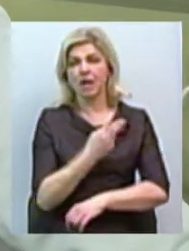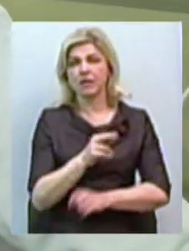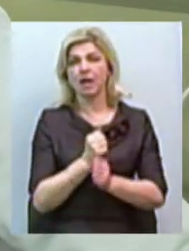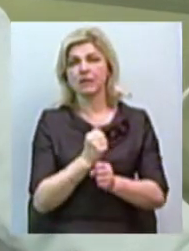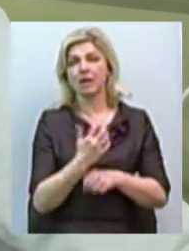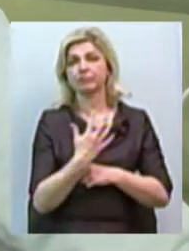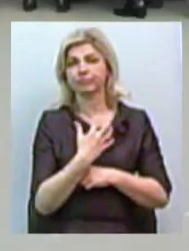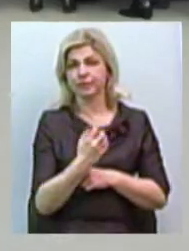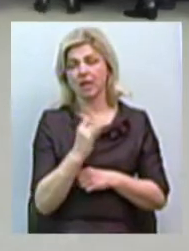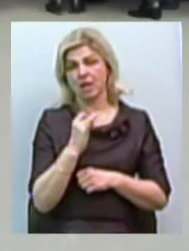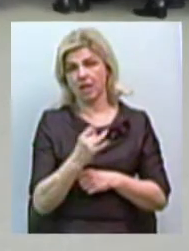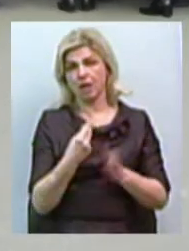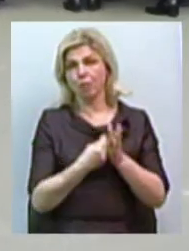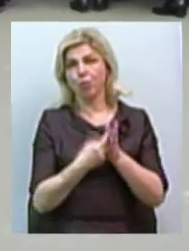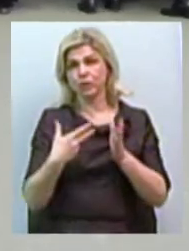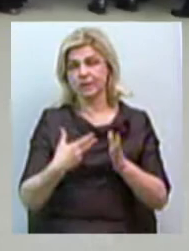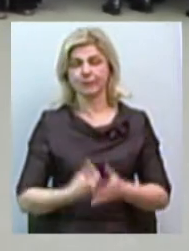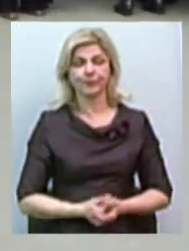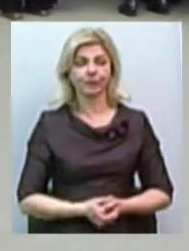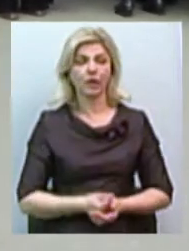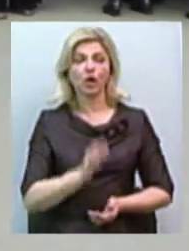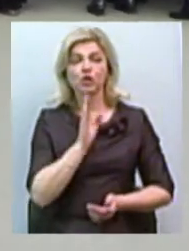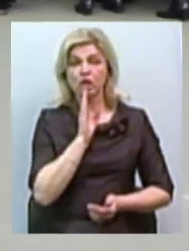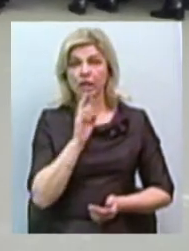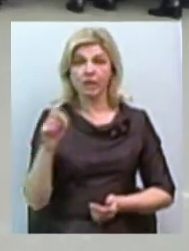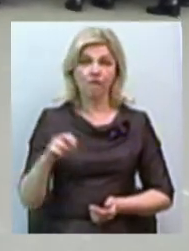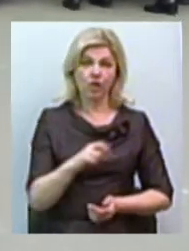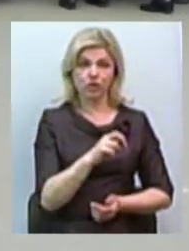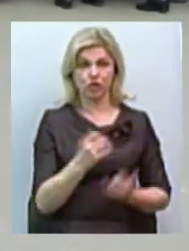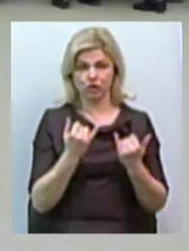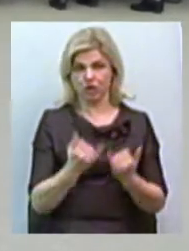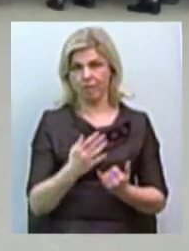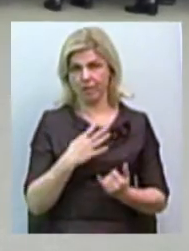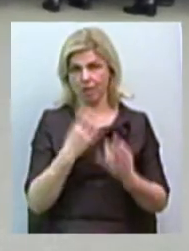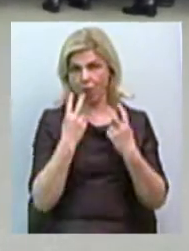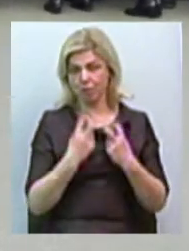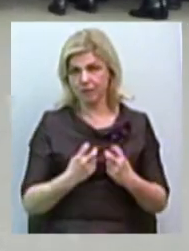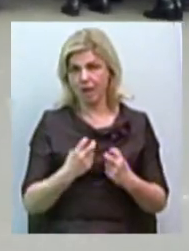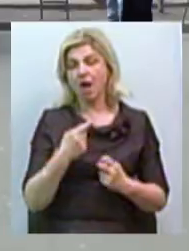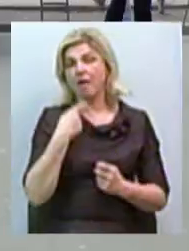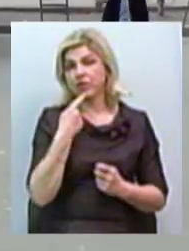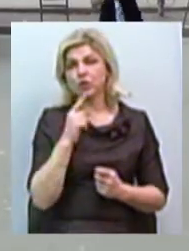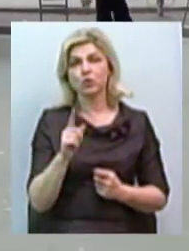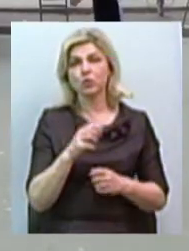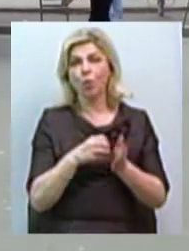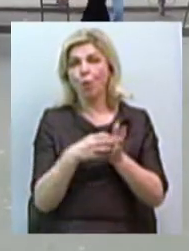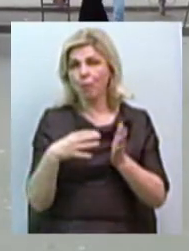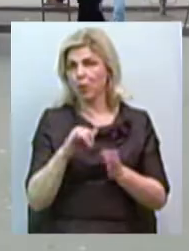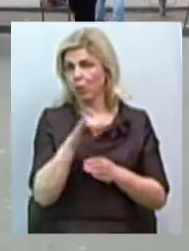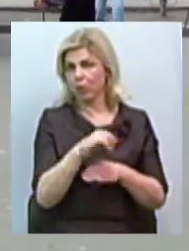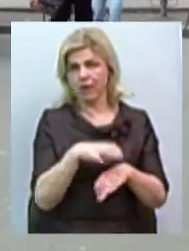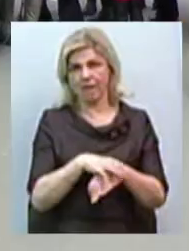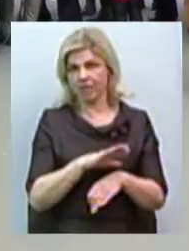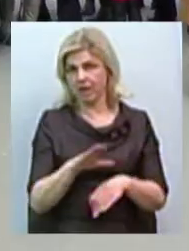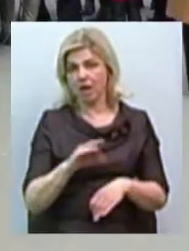пункції. Юлія Циплицька щойно вийшла з виїзного кабінету. Розповідає, пухлину неї не виявили. Роботою медперсоналу